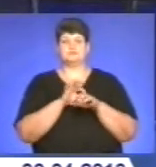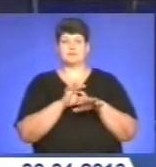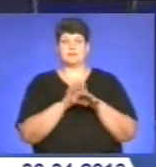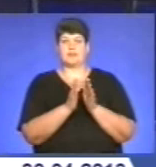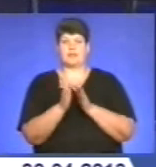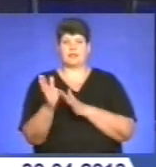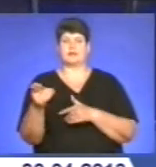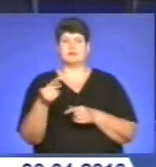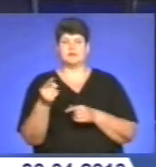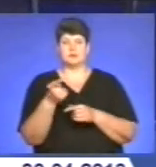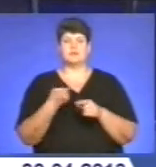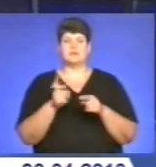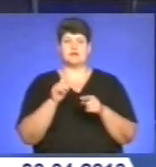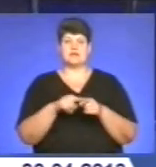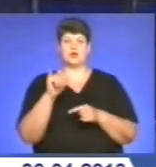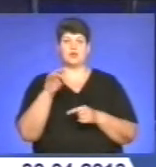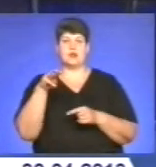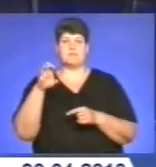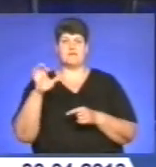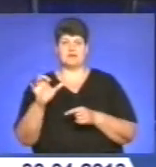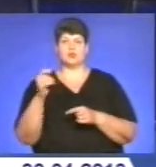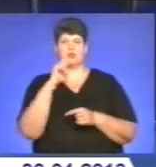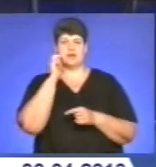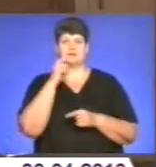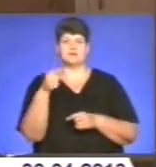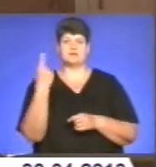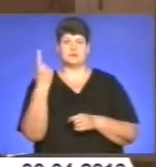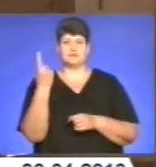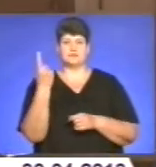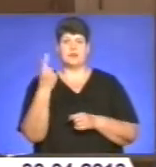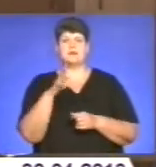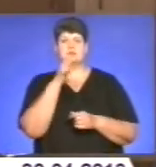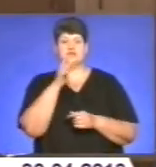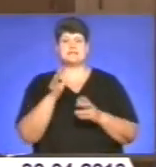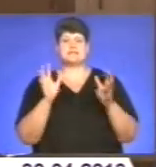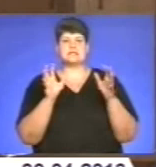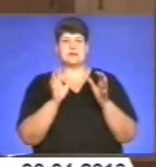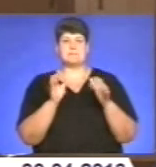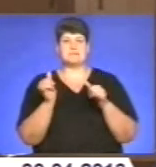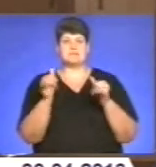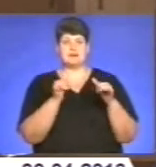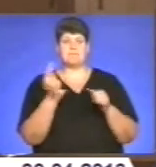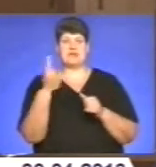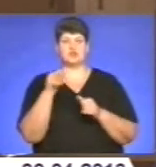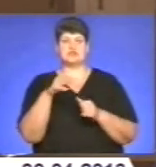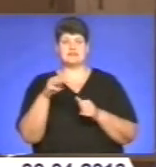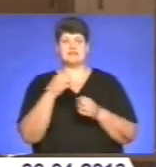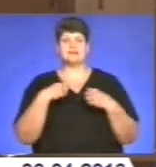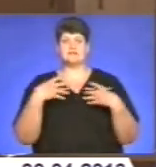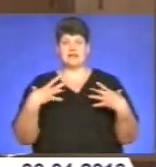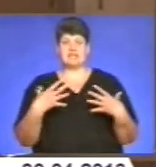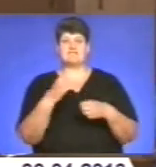сектору зв'язків з громадськістю УМВС України в області. Під час забезпечення першотравневих святів,